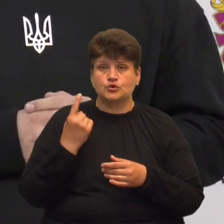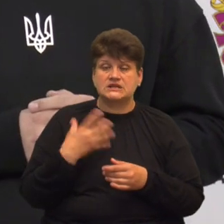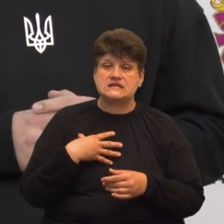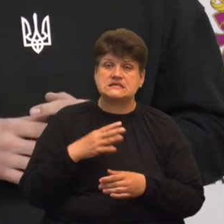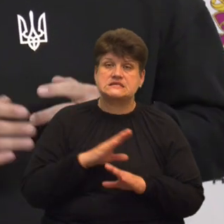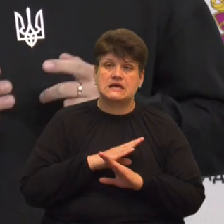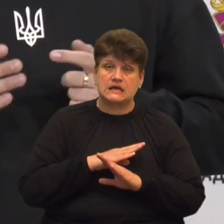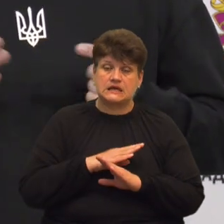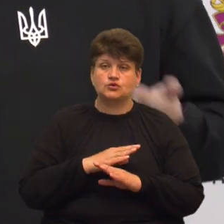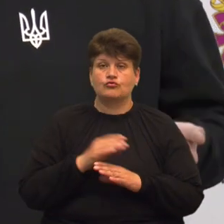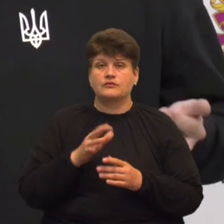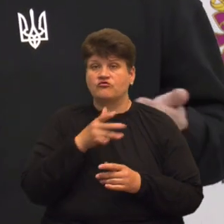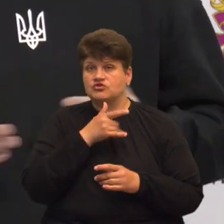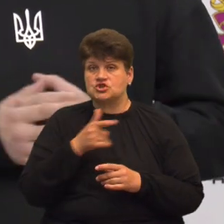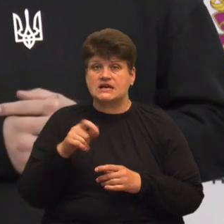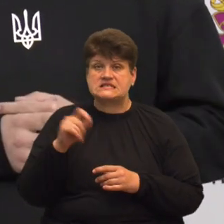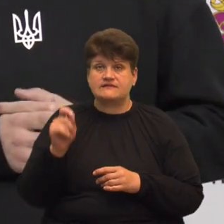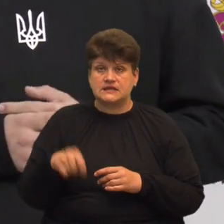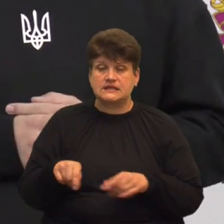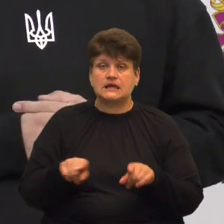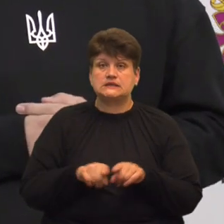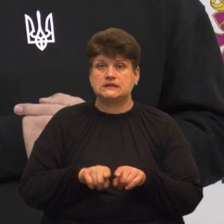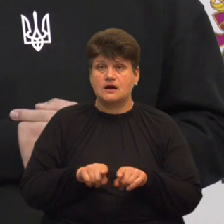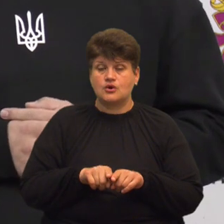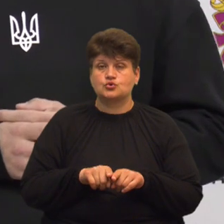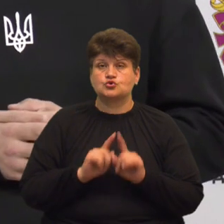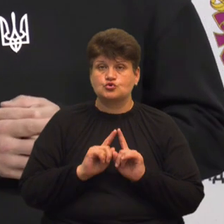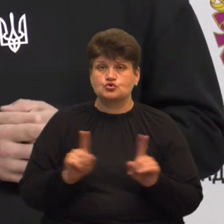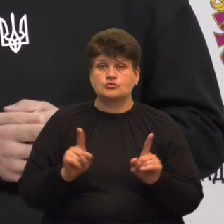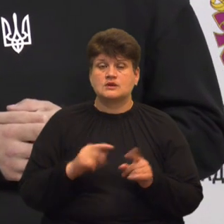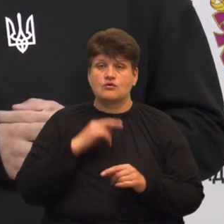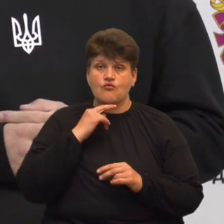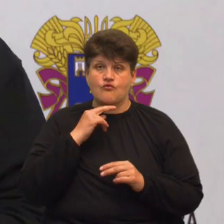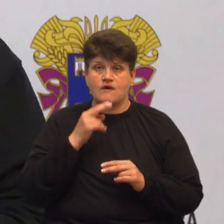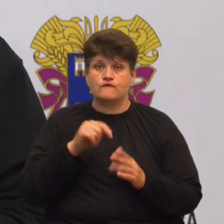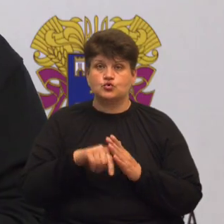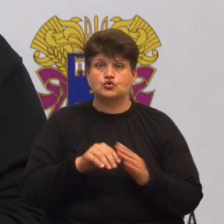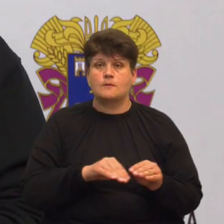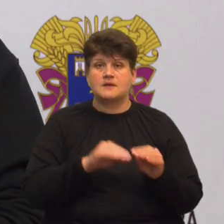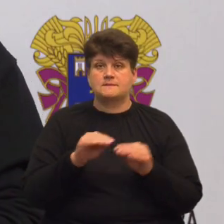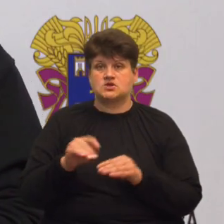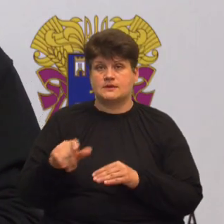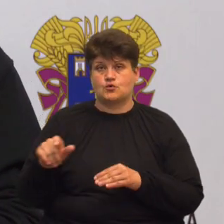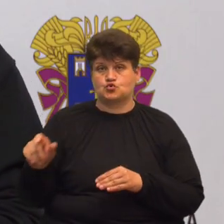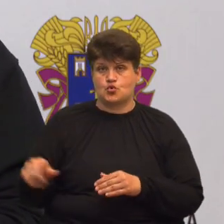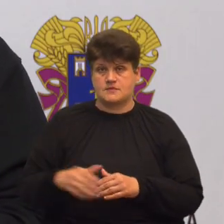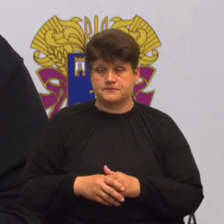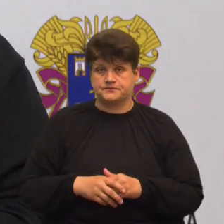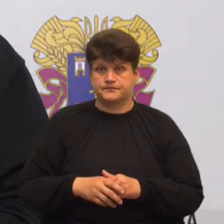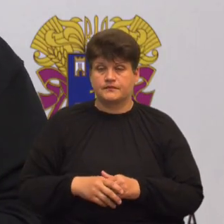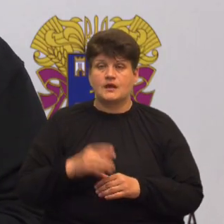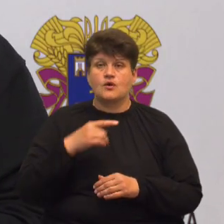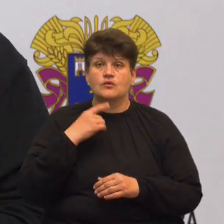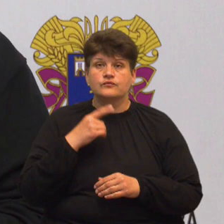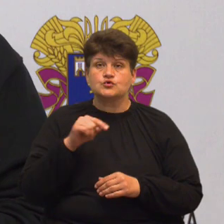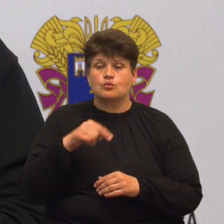під час війни. Також, відповідно, особлива увага буде приділятися зараз внутрішньопереміщеним особливим. Андрій Човган розповів, цього